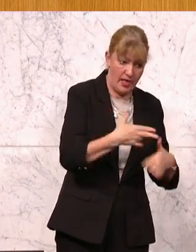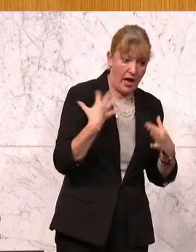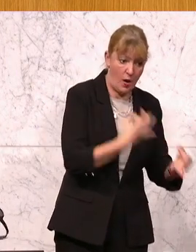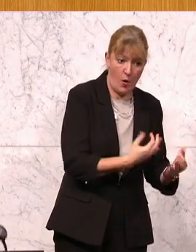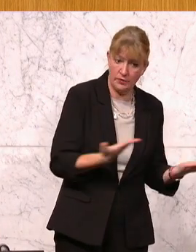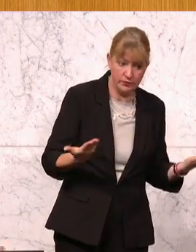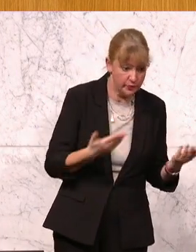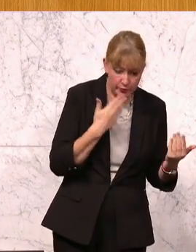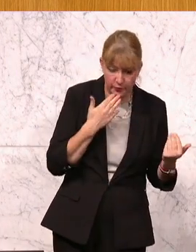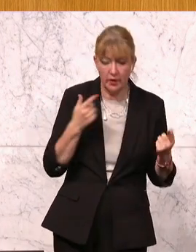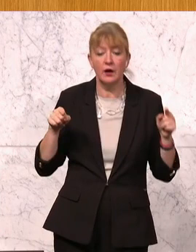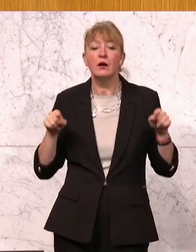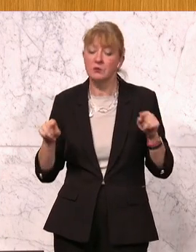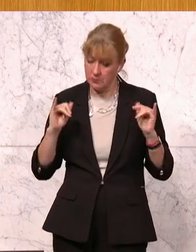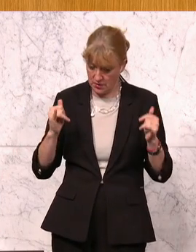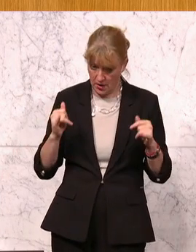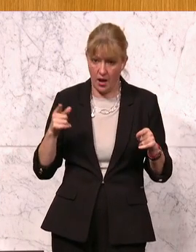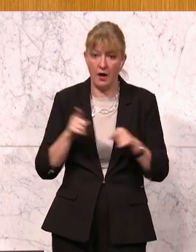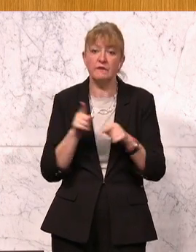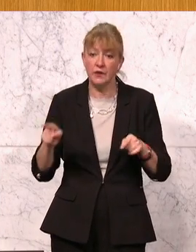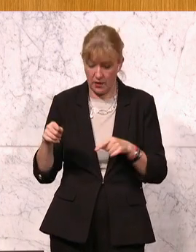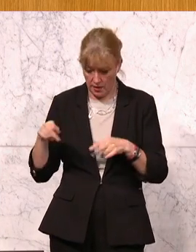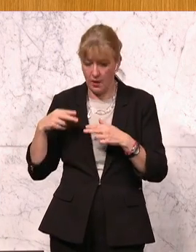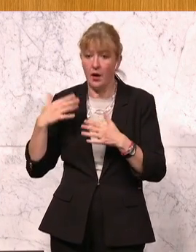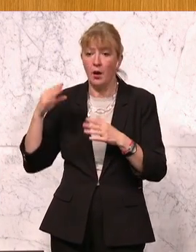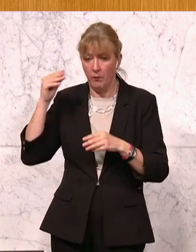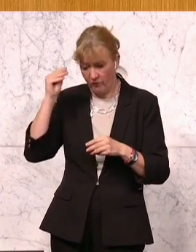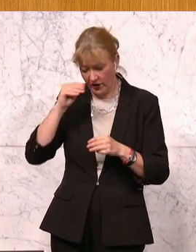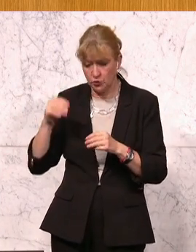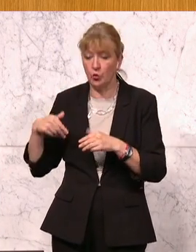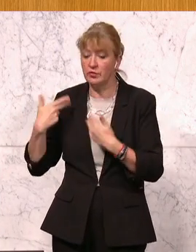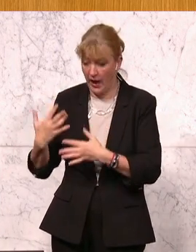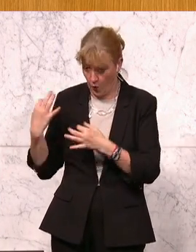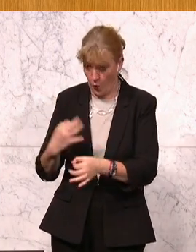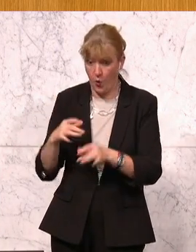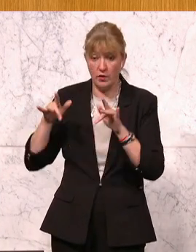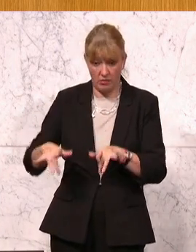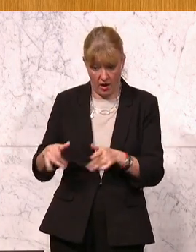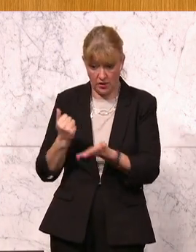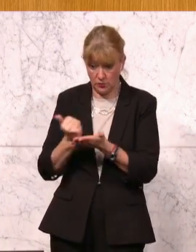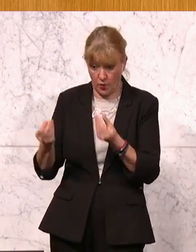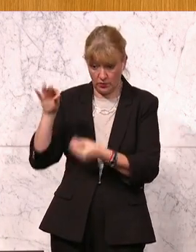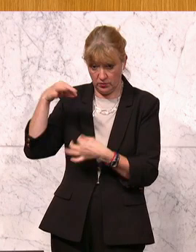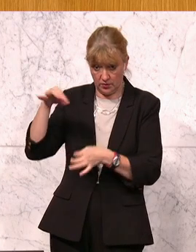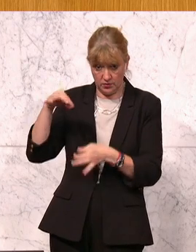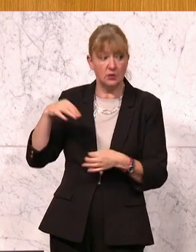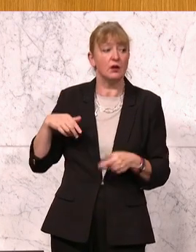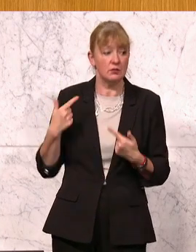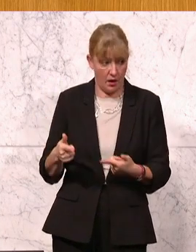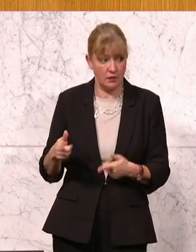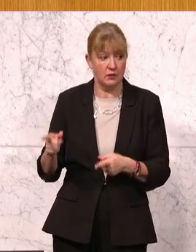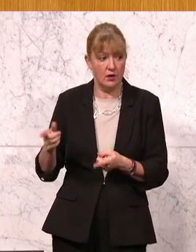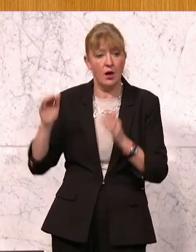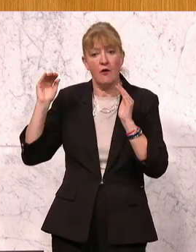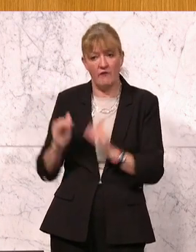massiv unterscheidet. Mit einem nachgeholten Abschluss wird man tendenziell